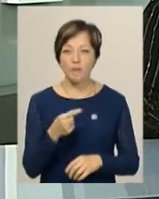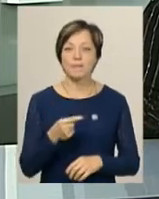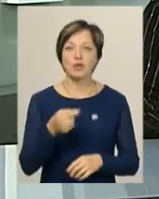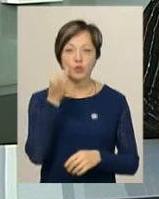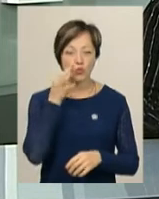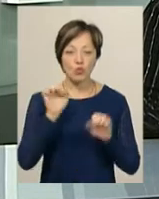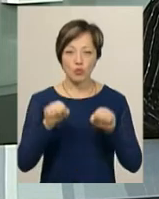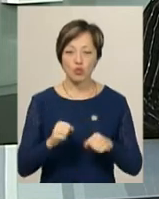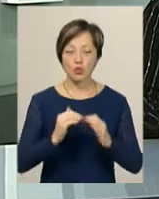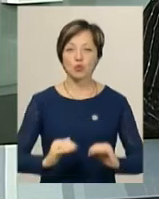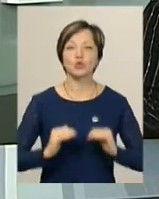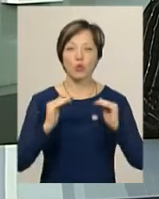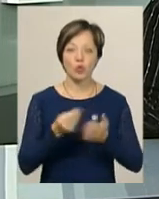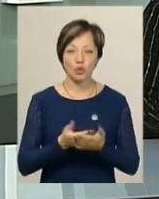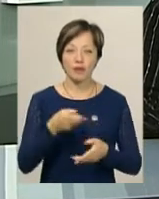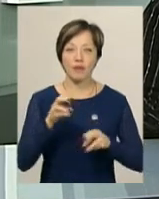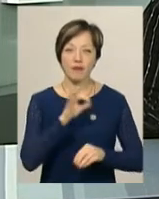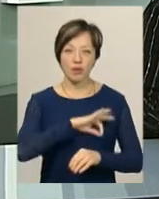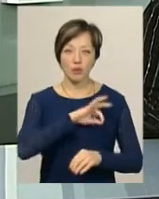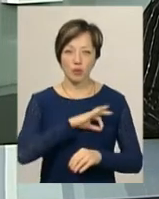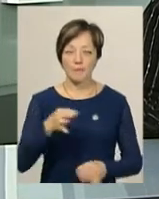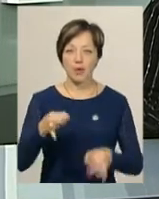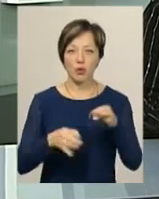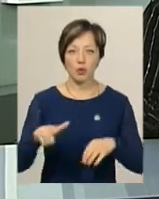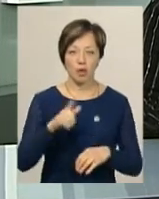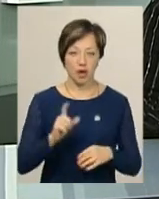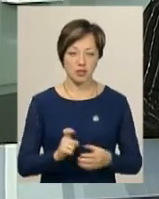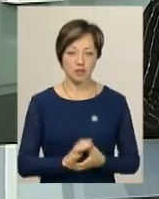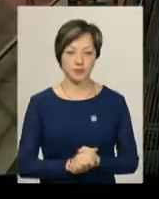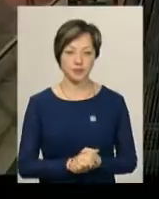здорожчати на тих підприємствах, де використовують природний газ.